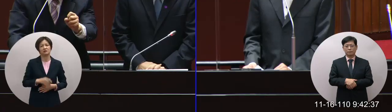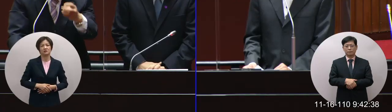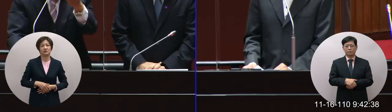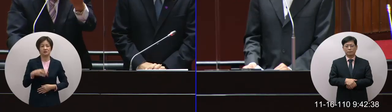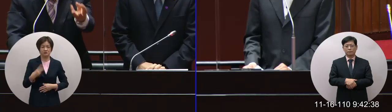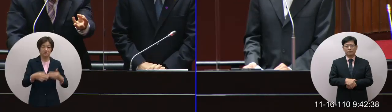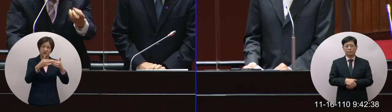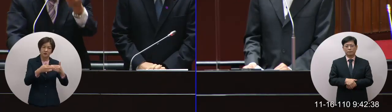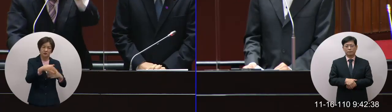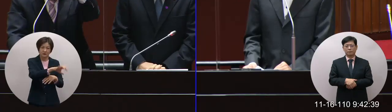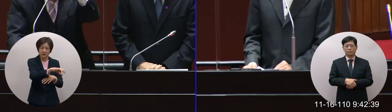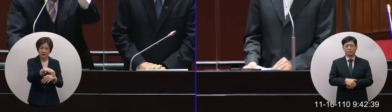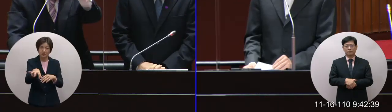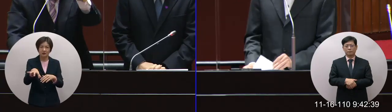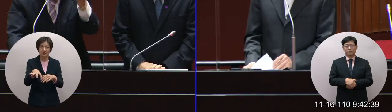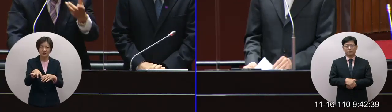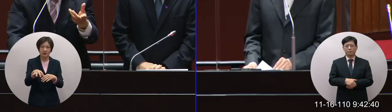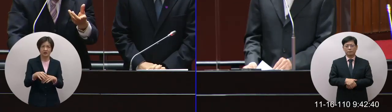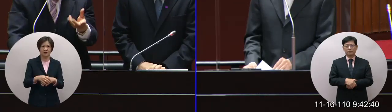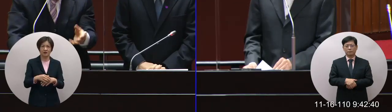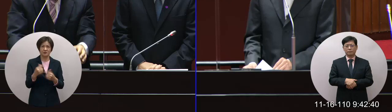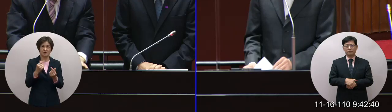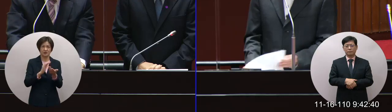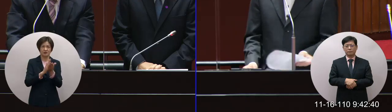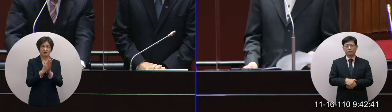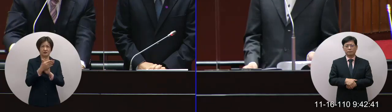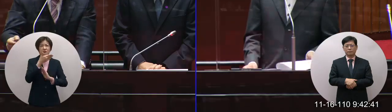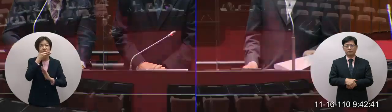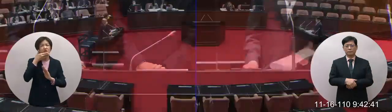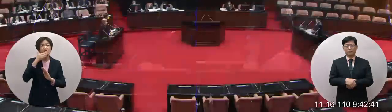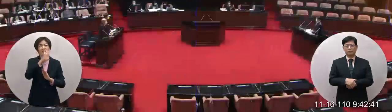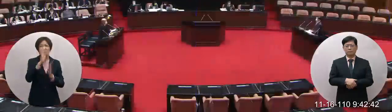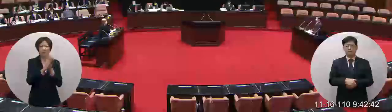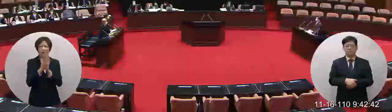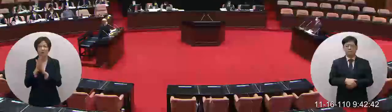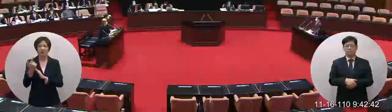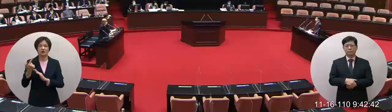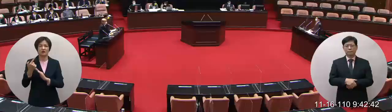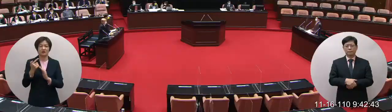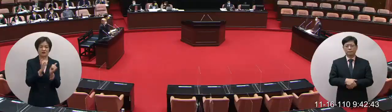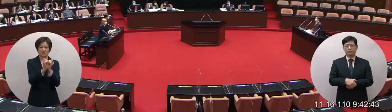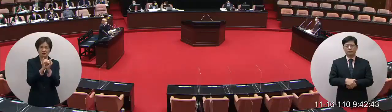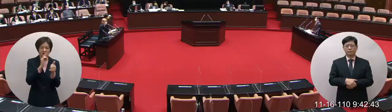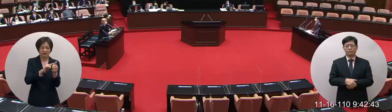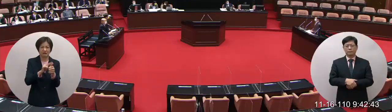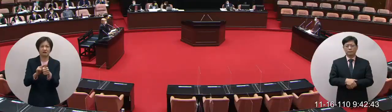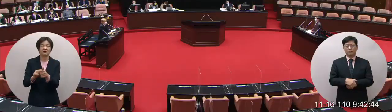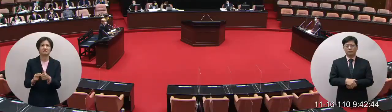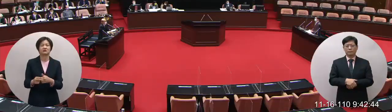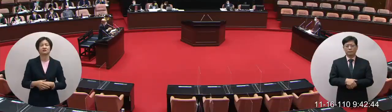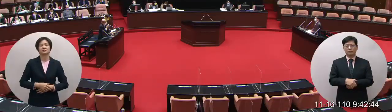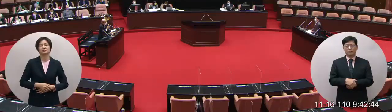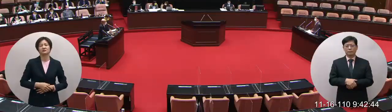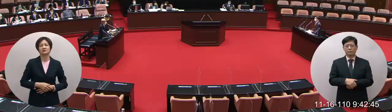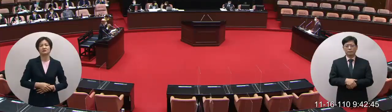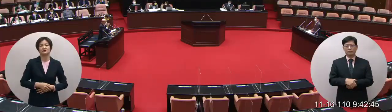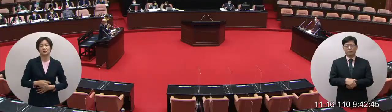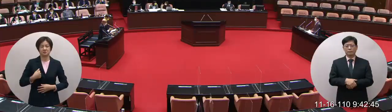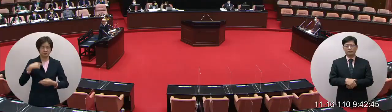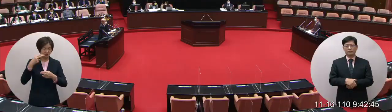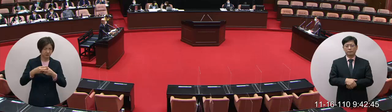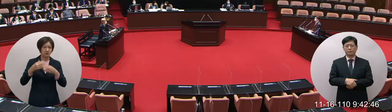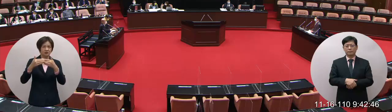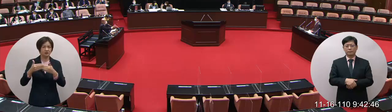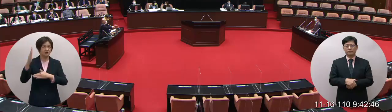很多地方因為受到極端性氣候衝擊人民也受災受難我相信中國政府現在